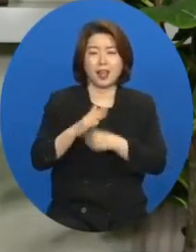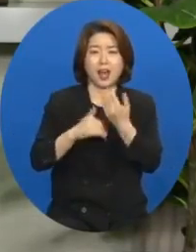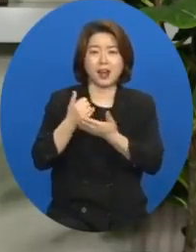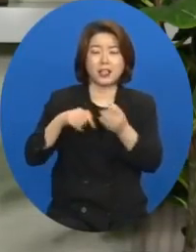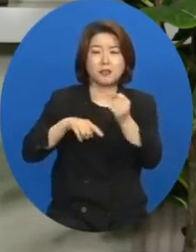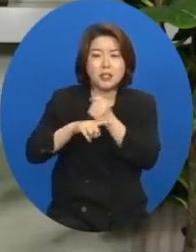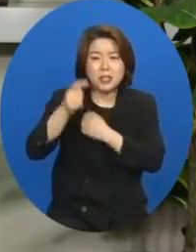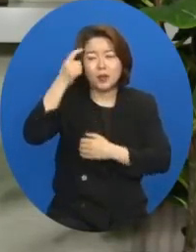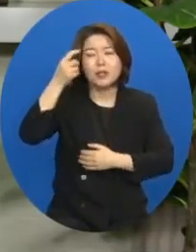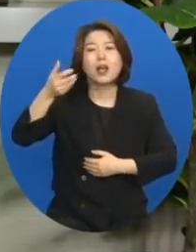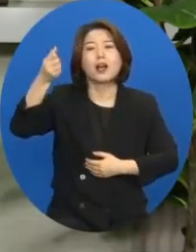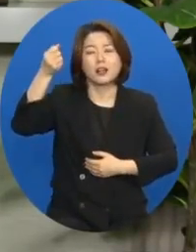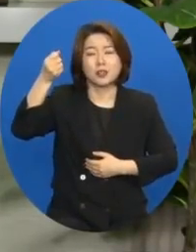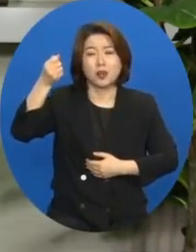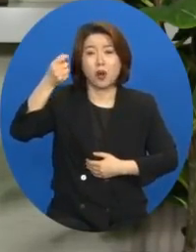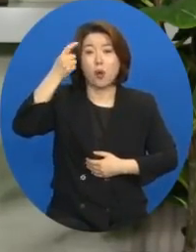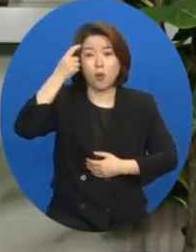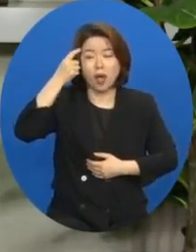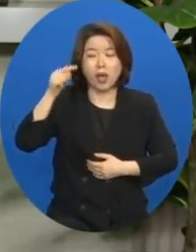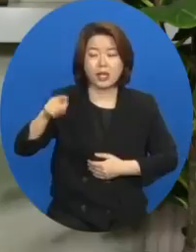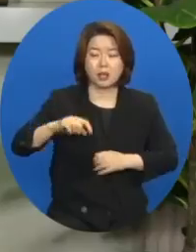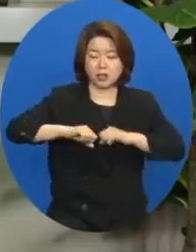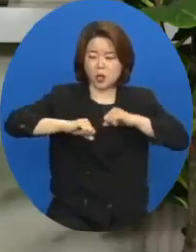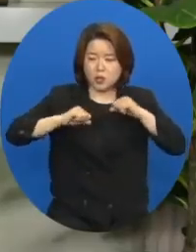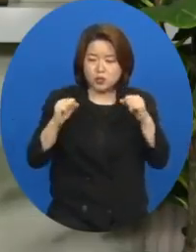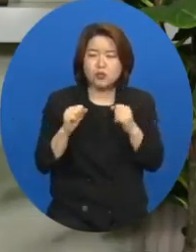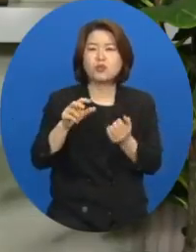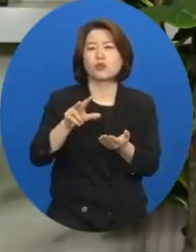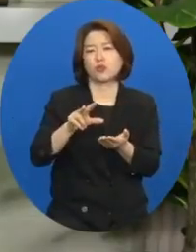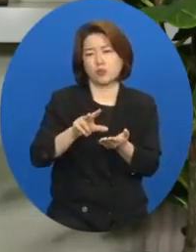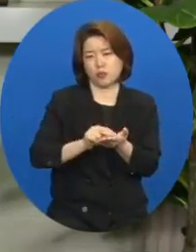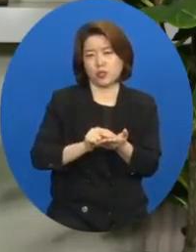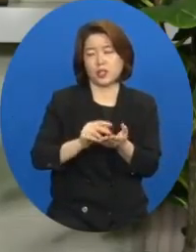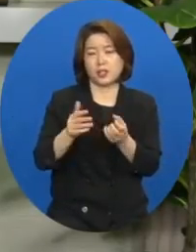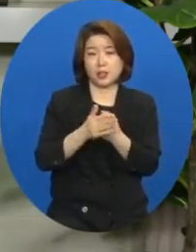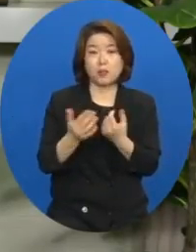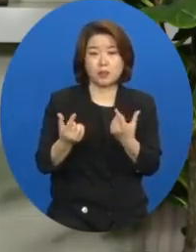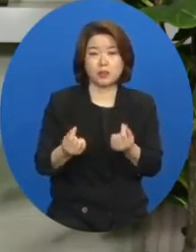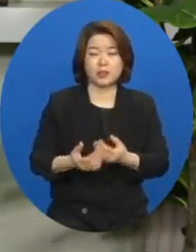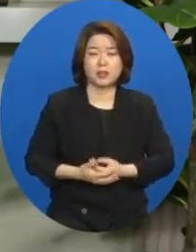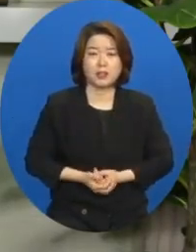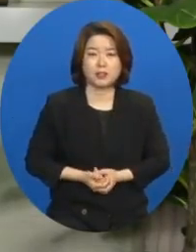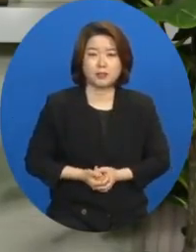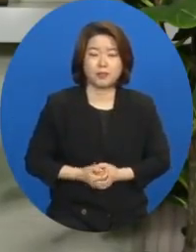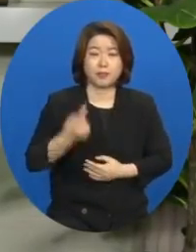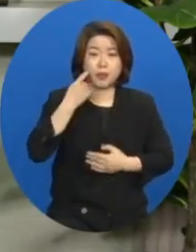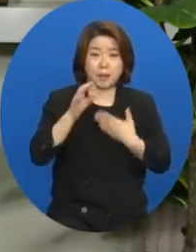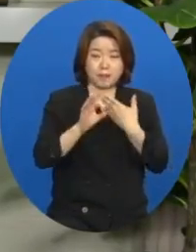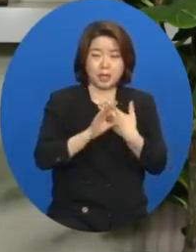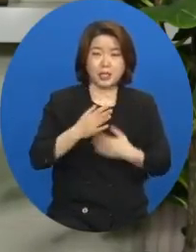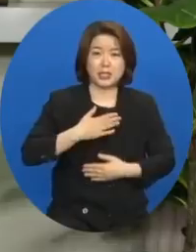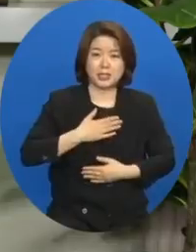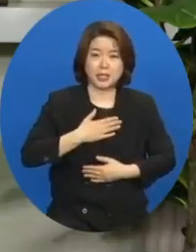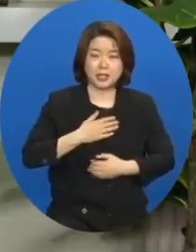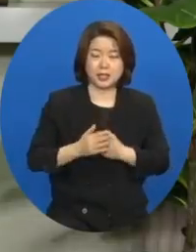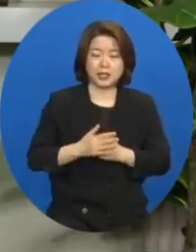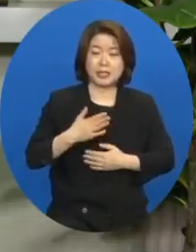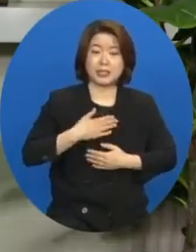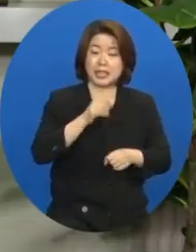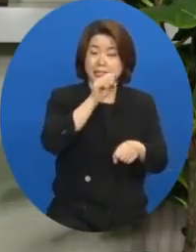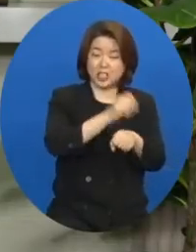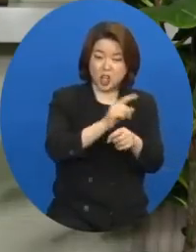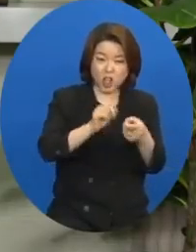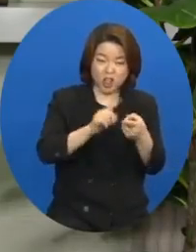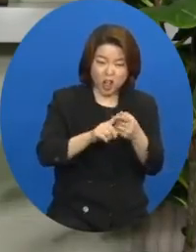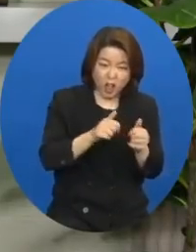생각하는 겁니다. 왜? 그건 순종의 문제이기 때문에 그렇습니다. 만약에 제가 제 성향대로만